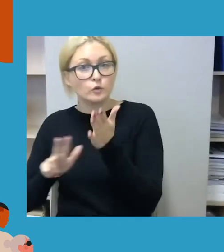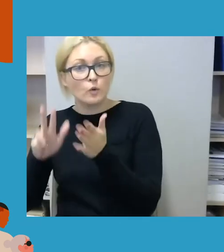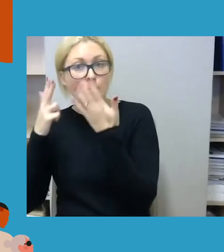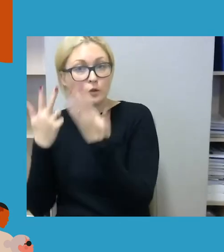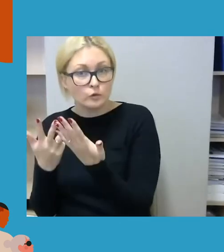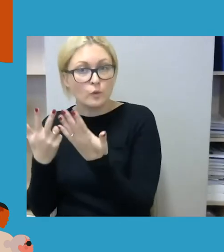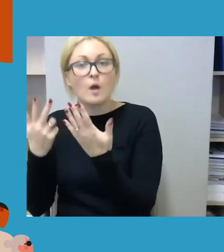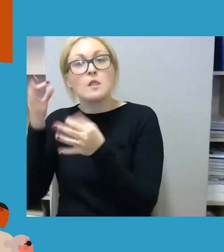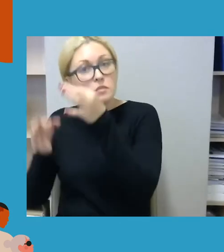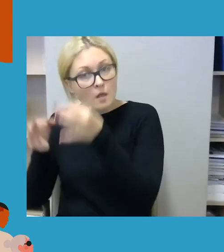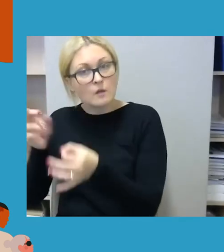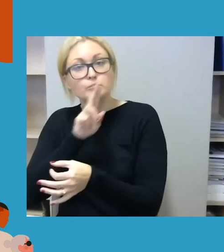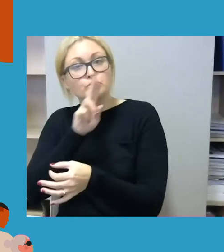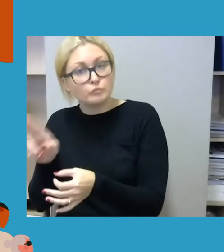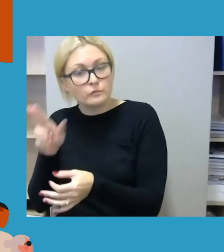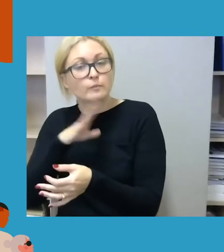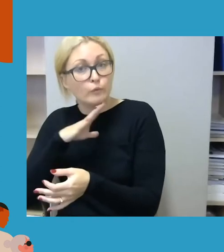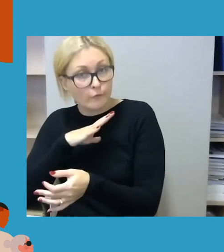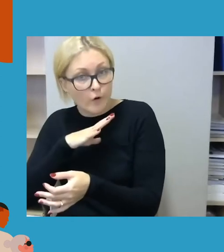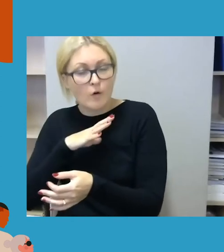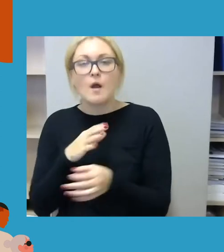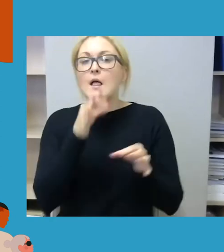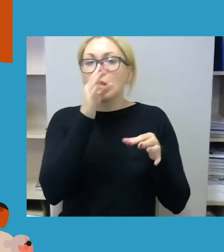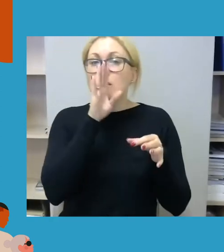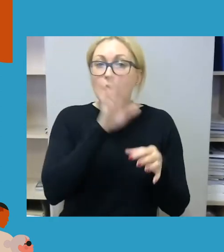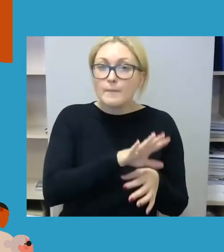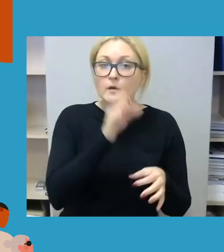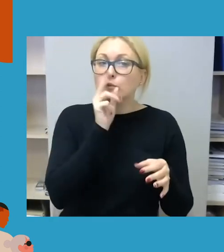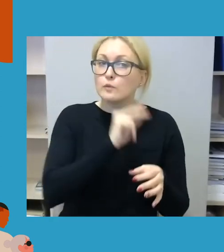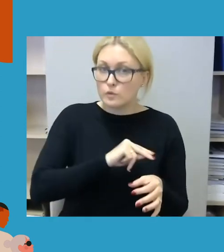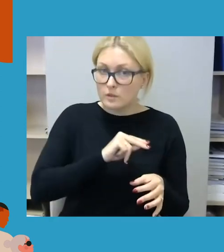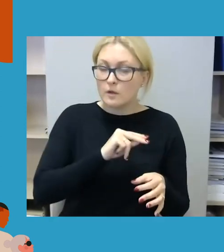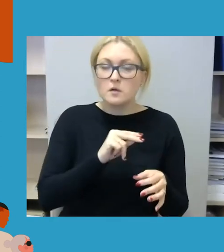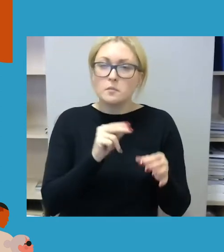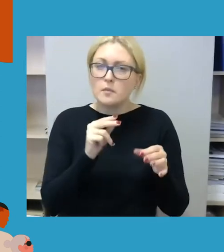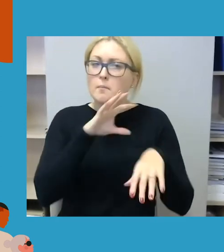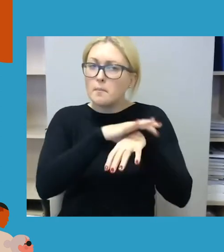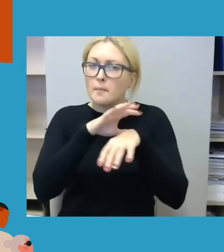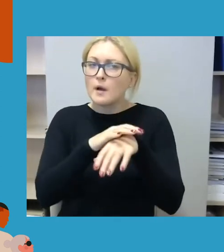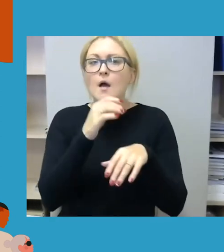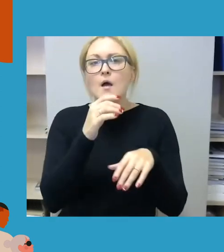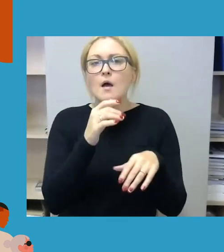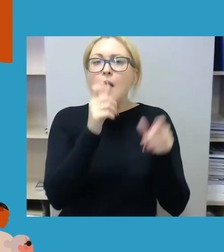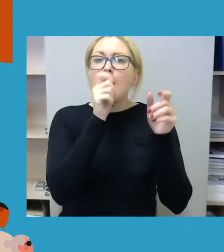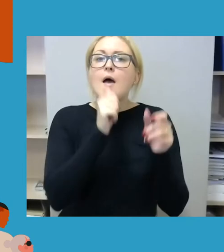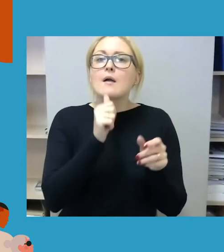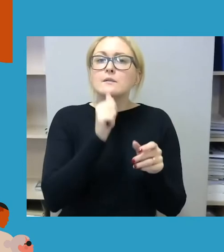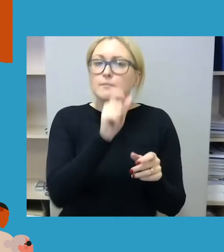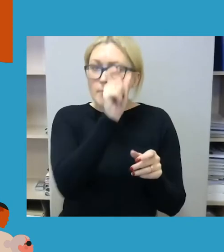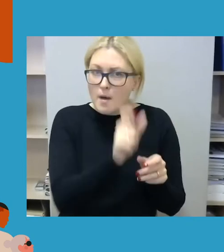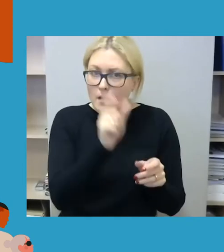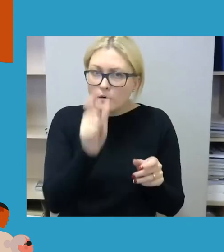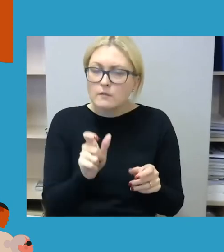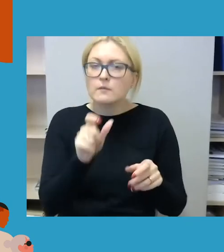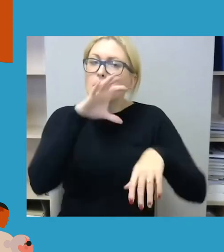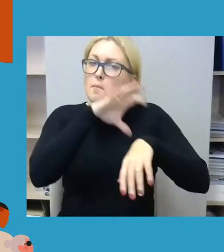pasiekė teismą. Nepykantos nusikaltimai, kaip pažymė ne vienas ekspertas, na, pasižinia ypatingų latentiškumų.